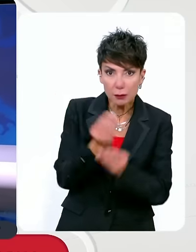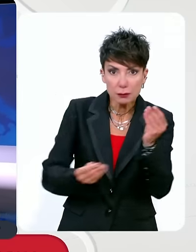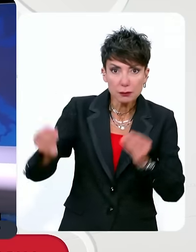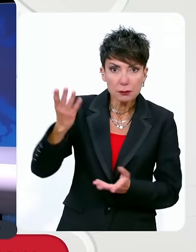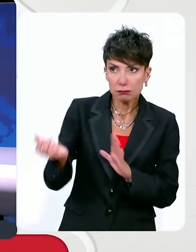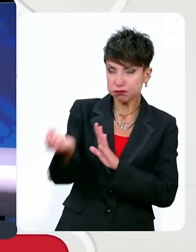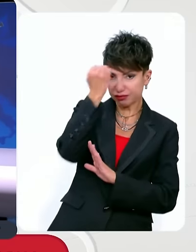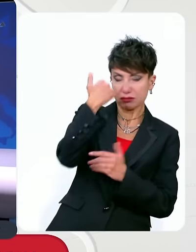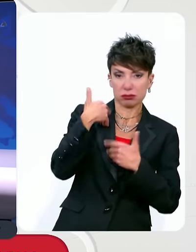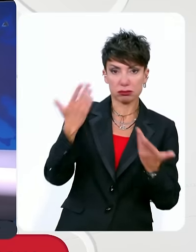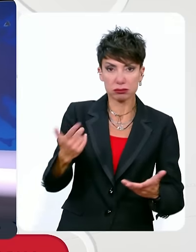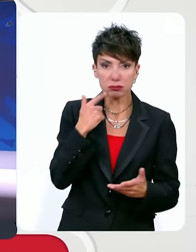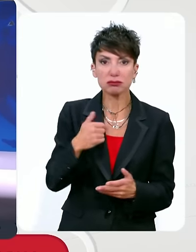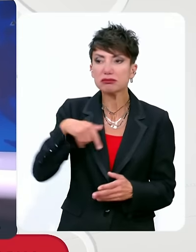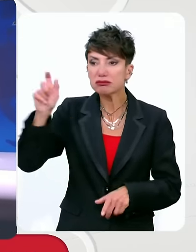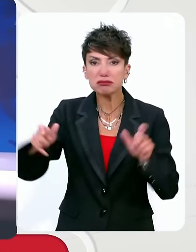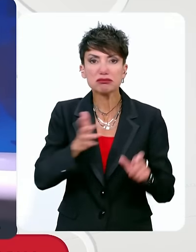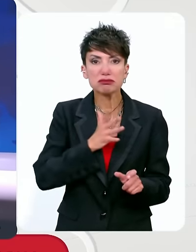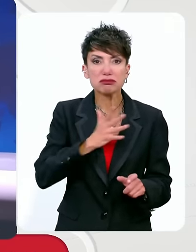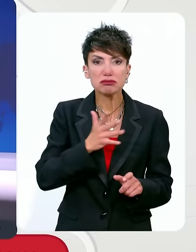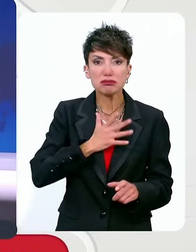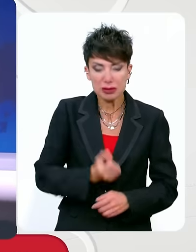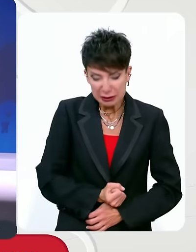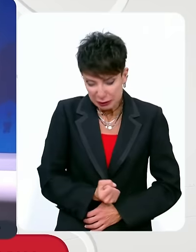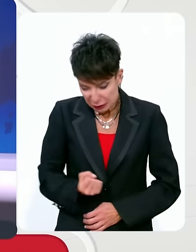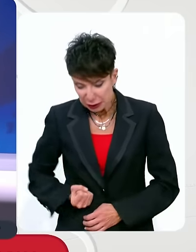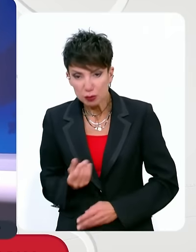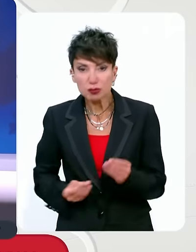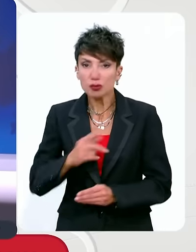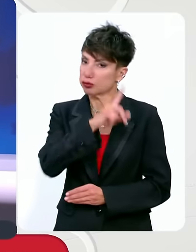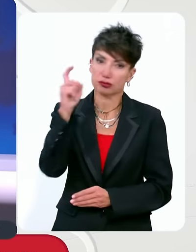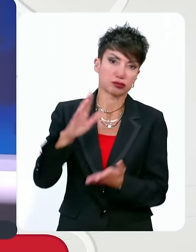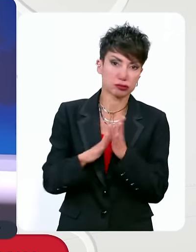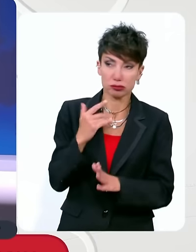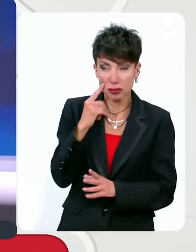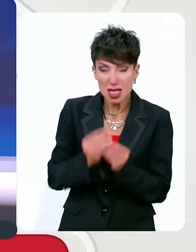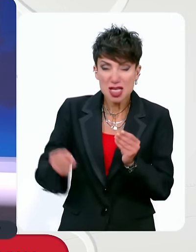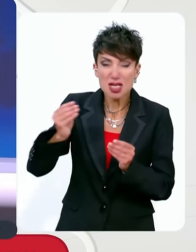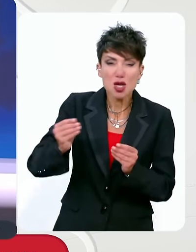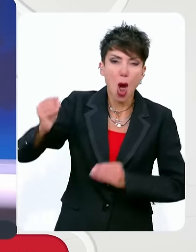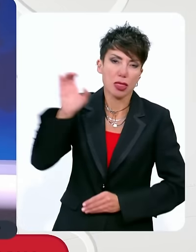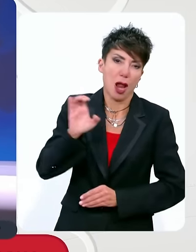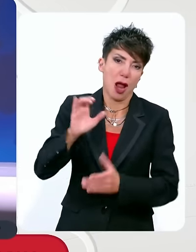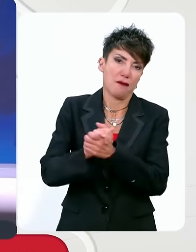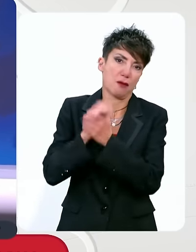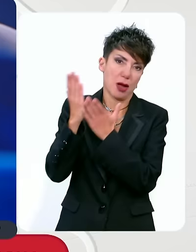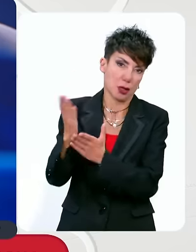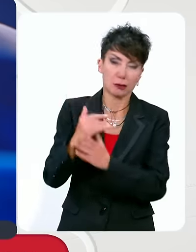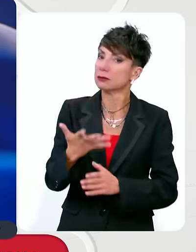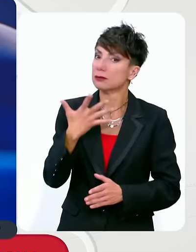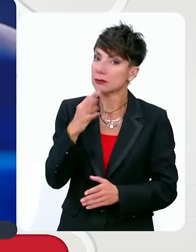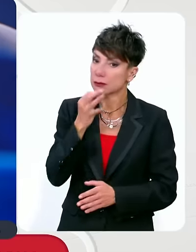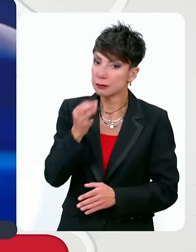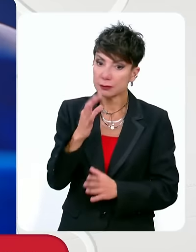οι λαοί να περνάνε από το κακό στο χειρότερο όλο και πιο δύσκολα, γιατί χειρότερη γίνεται αυτή η Ευρωπαϊκή Ένωση. Γι' αυτό εμείς λέμε